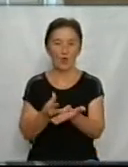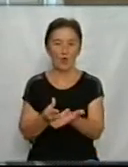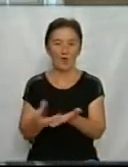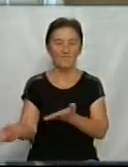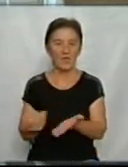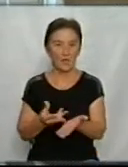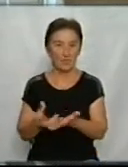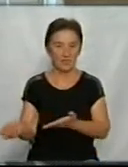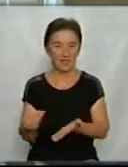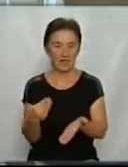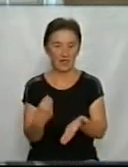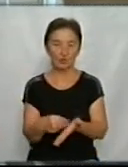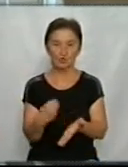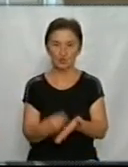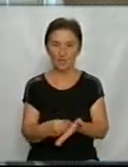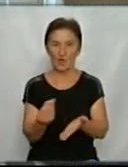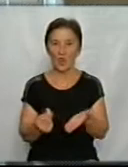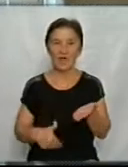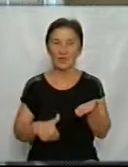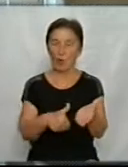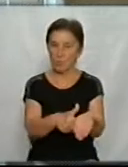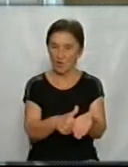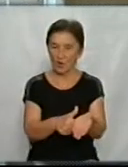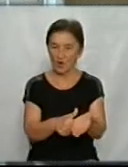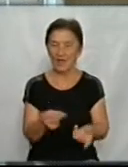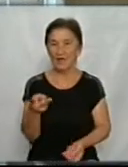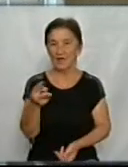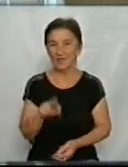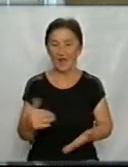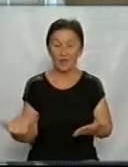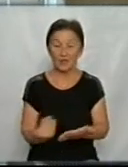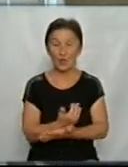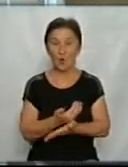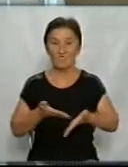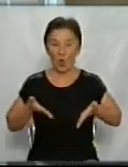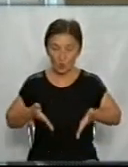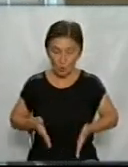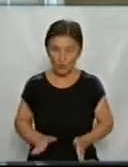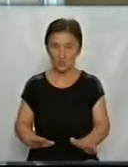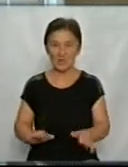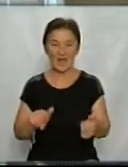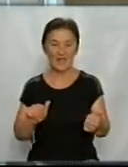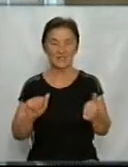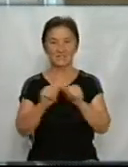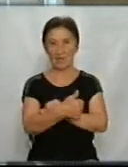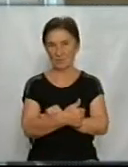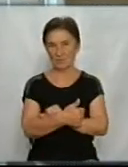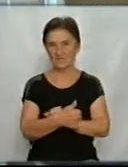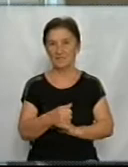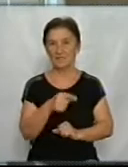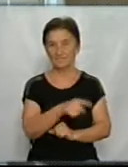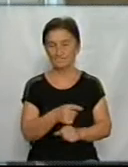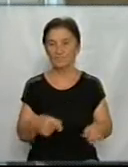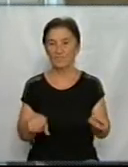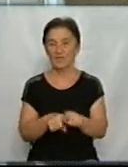грошової допомоги для новонарочних замість пакуночку малюка. Тобто в розмірі 5